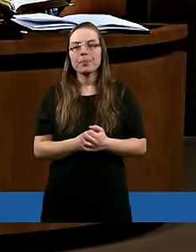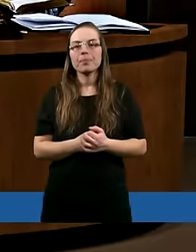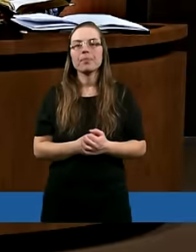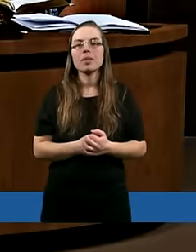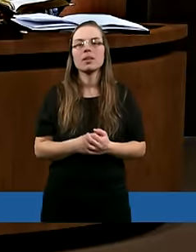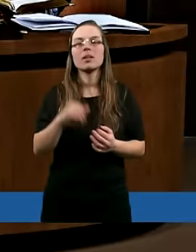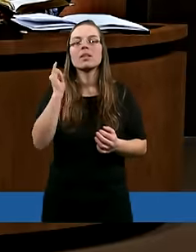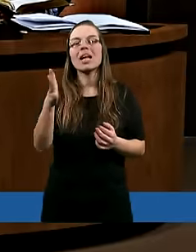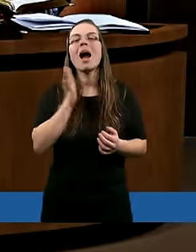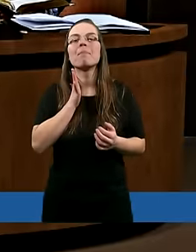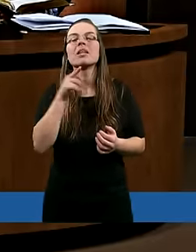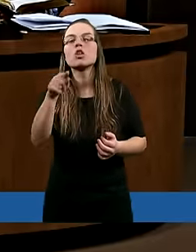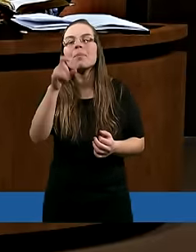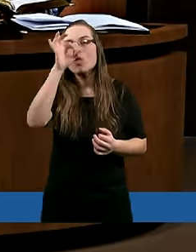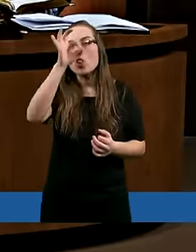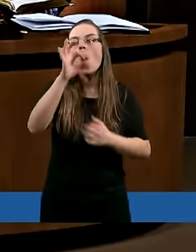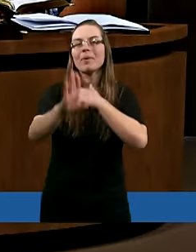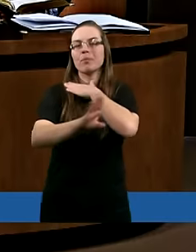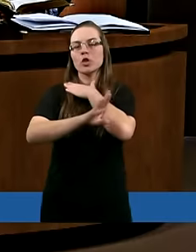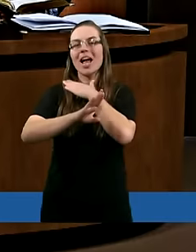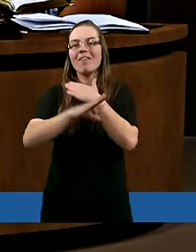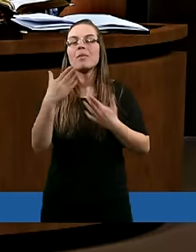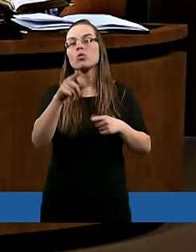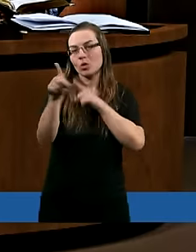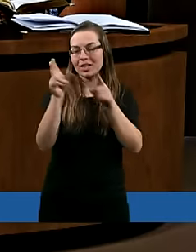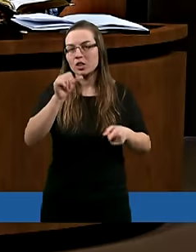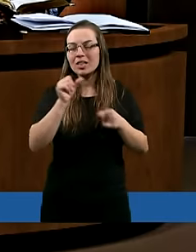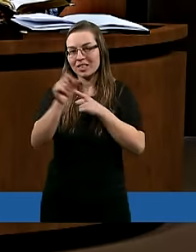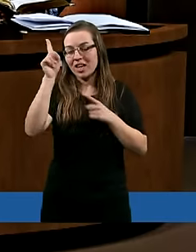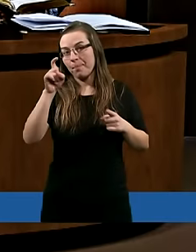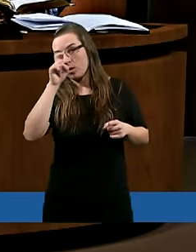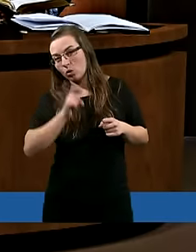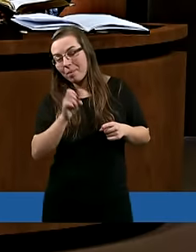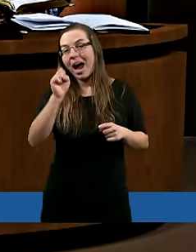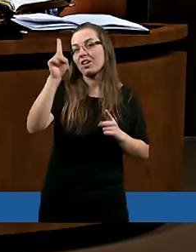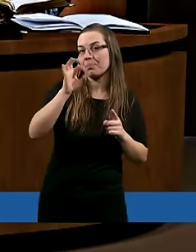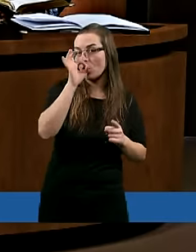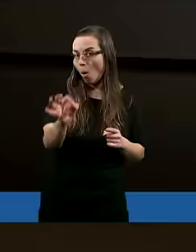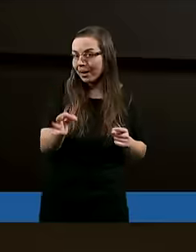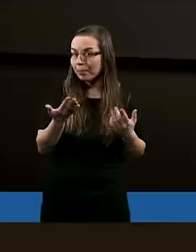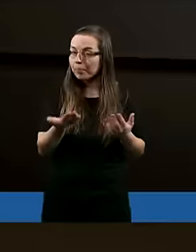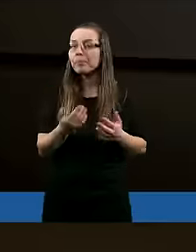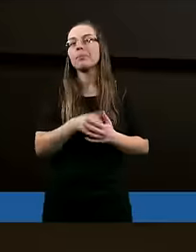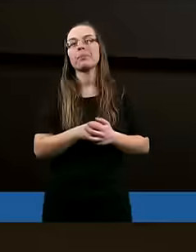To jak być tym dobrym drzewem? To znaczy, że jesteśmy czasem złym, a czasem dobrym?